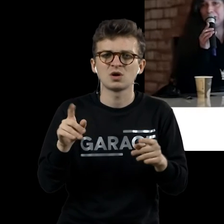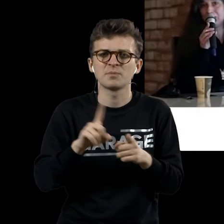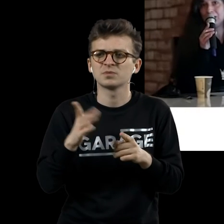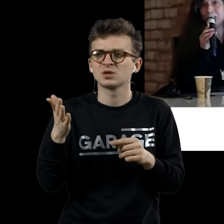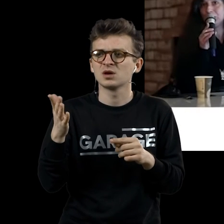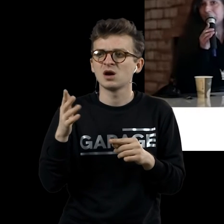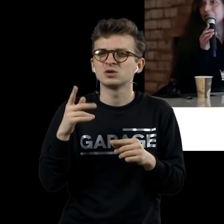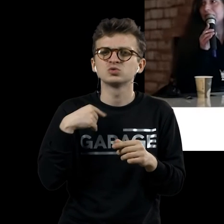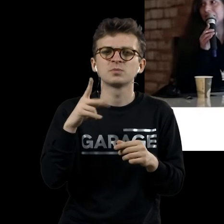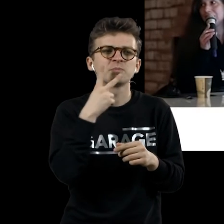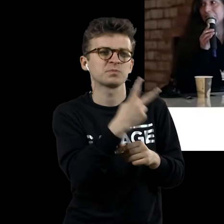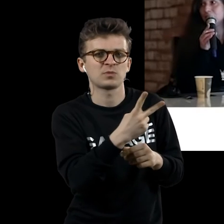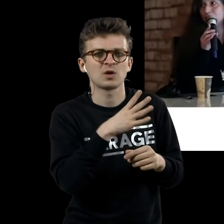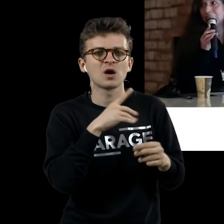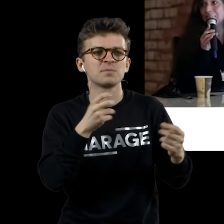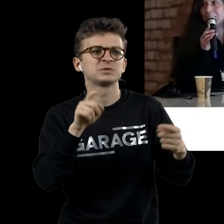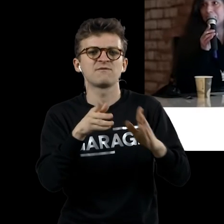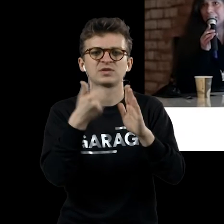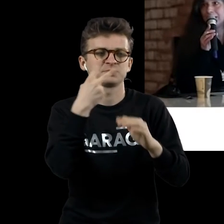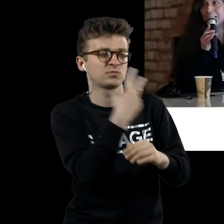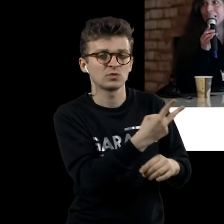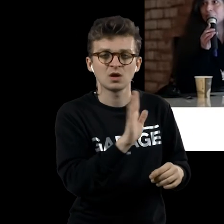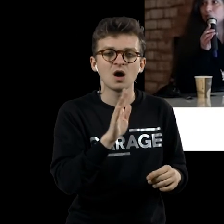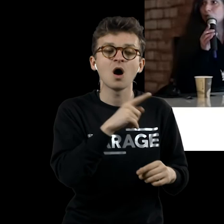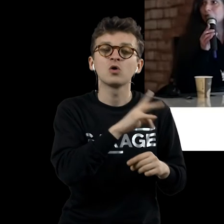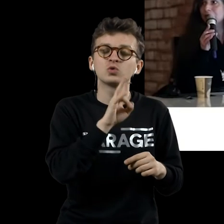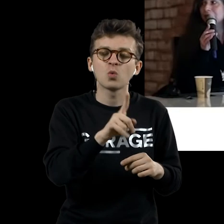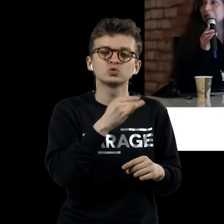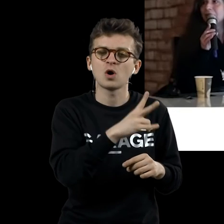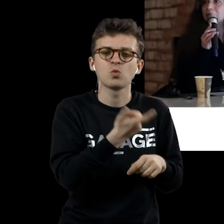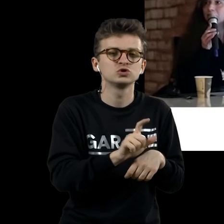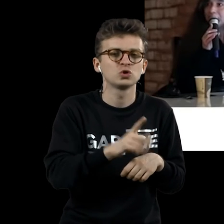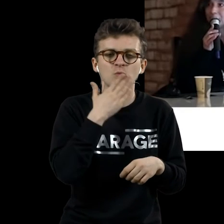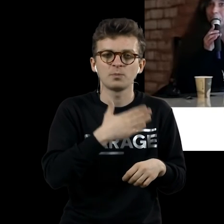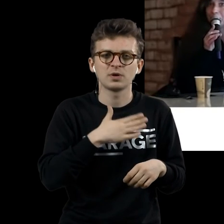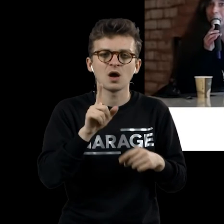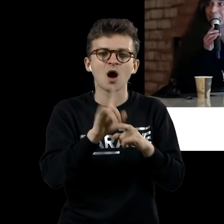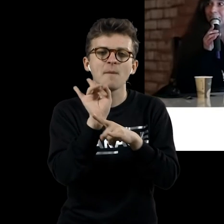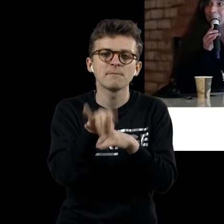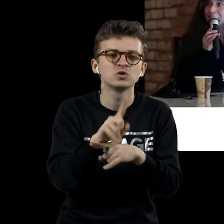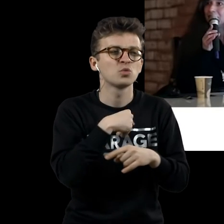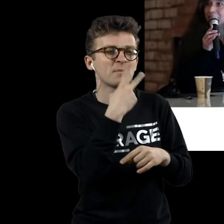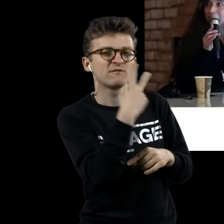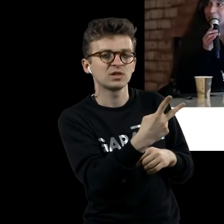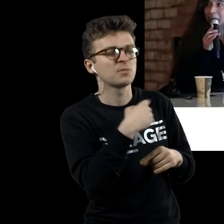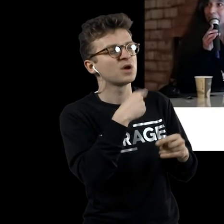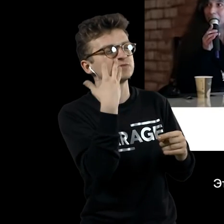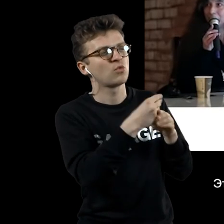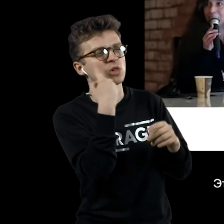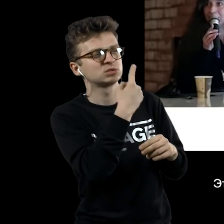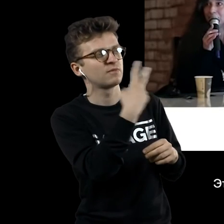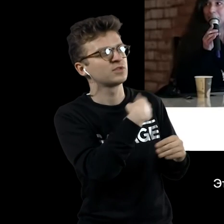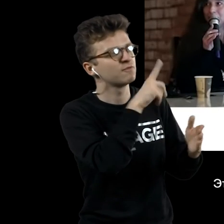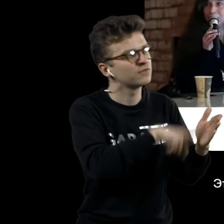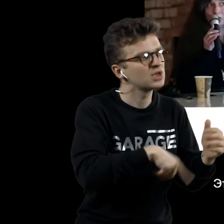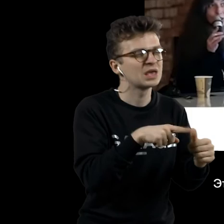обращенное к взгляду. Но его страшно интересовала оптика, обманки. Что мы видим? Верим мы своим глазам или не верим мы своим глазам?